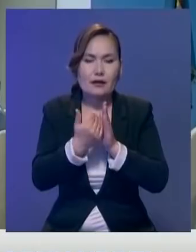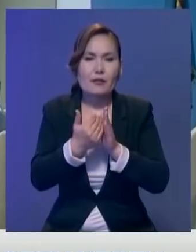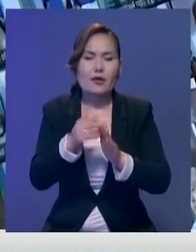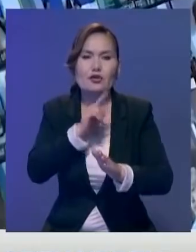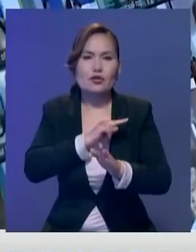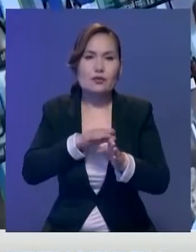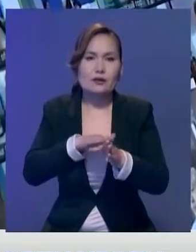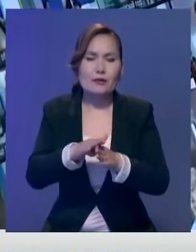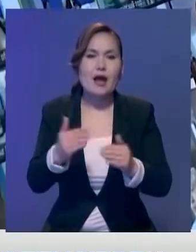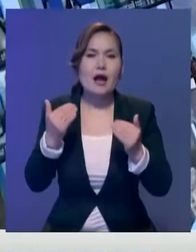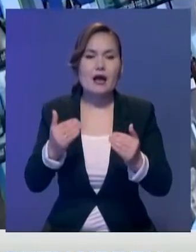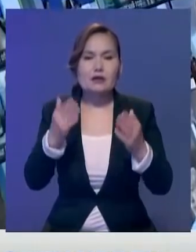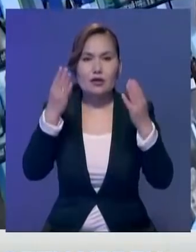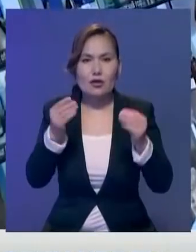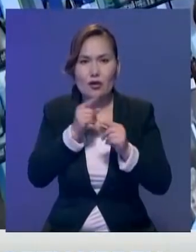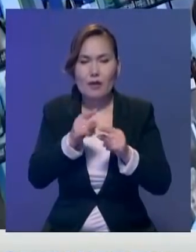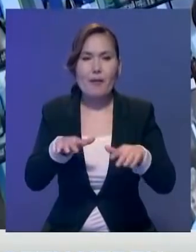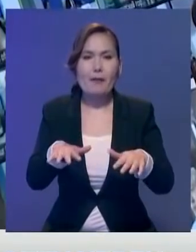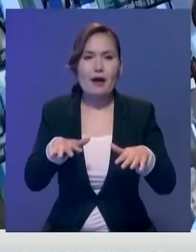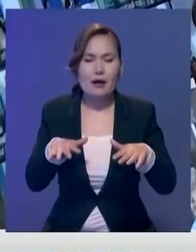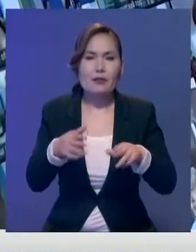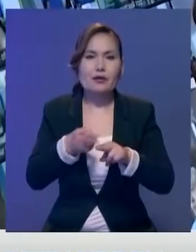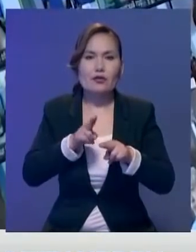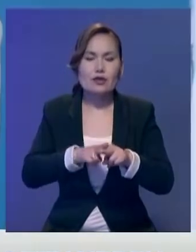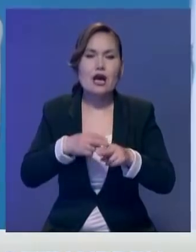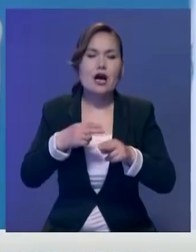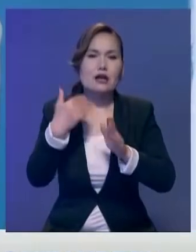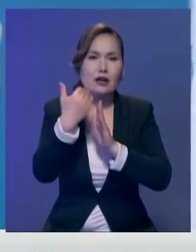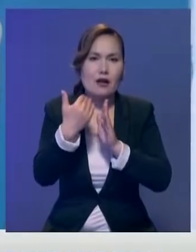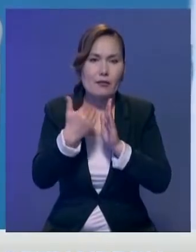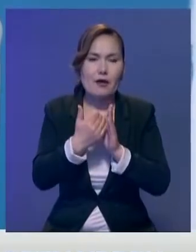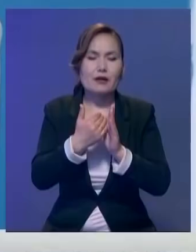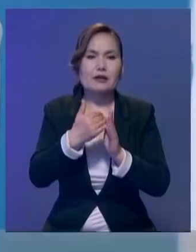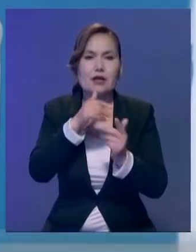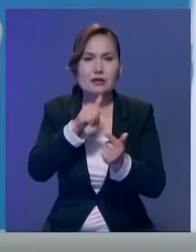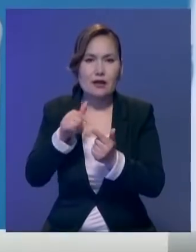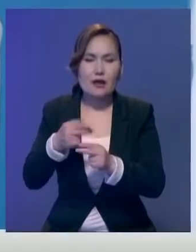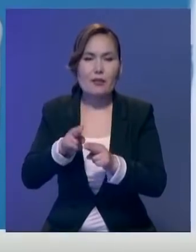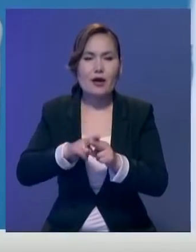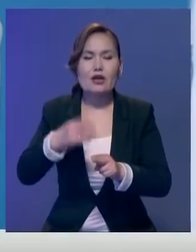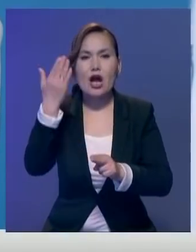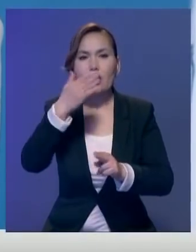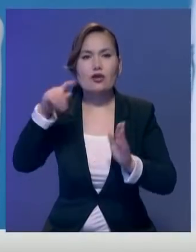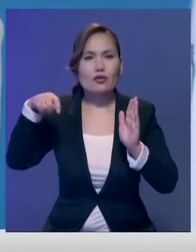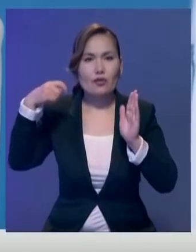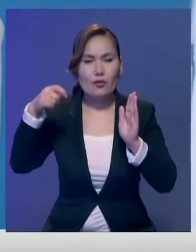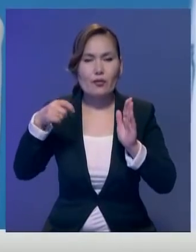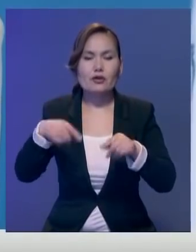қадағалып. Дәр кәзіргі уақытта парламенттің жаңынамалық кестесіне сәйкес, кинематография жаңына